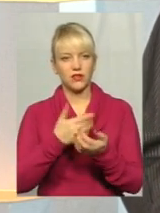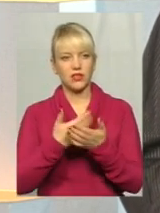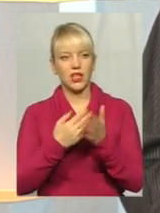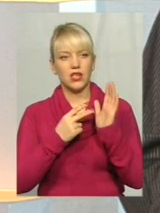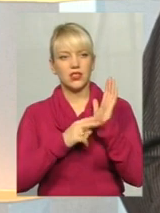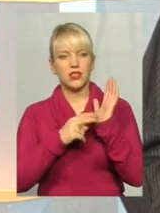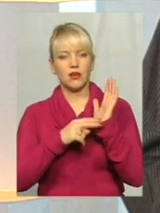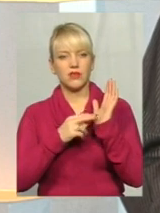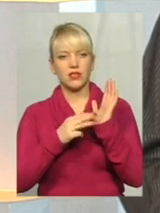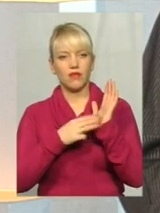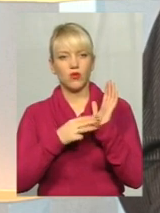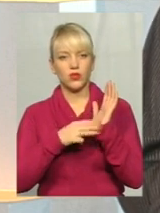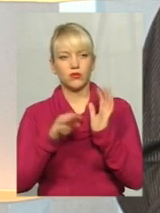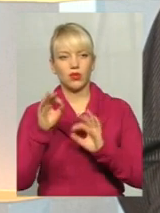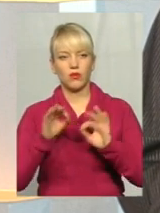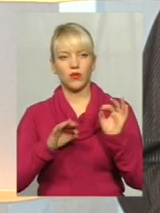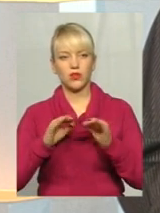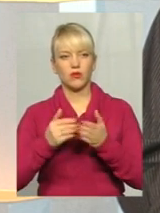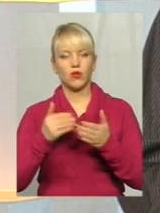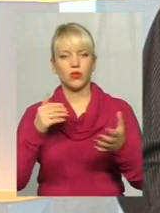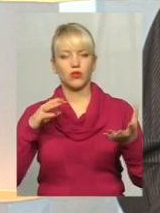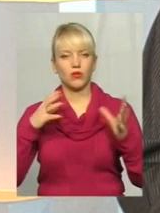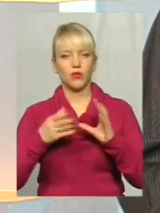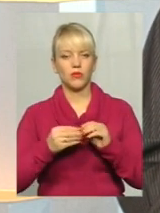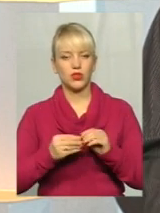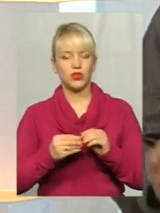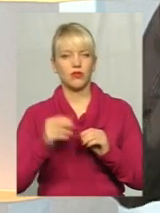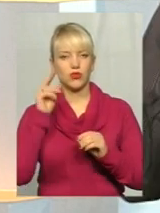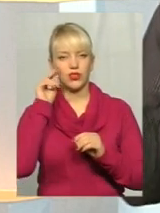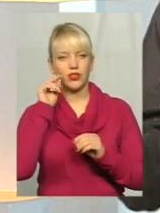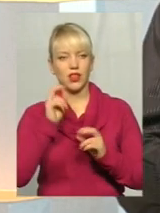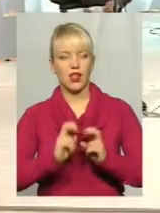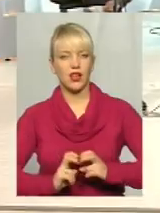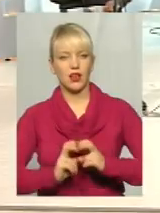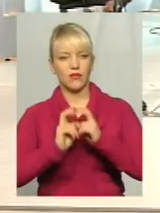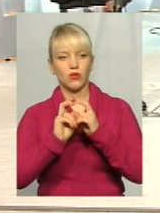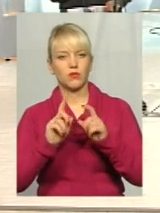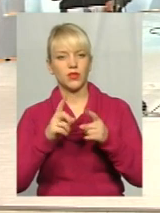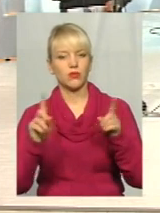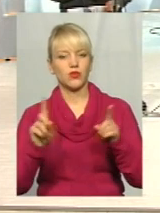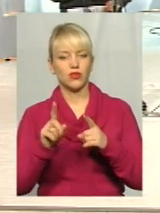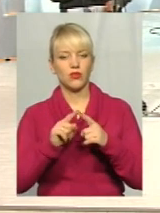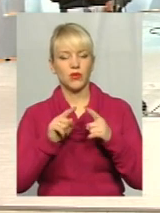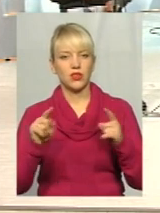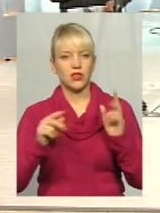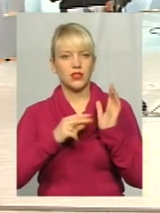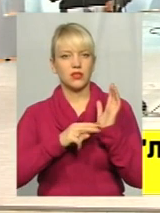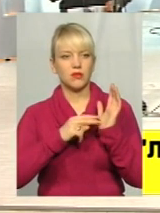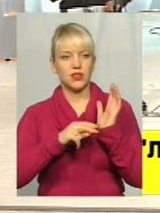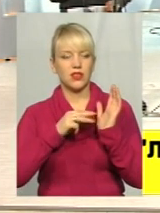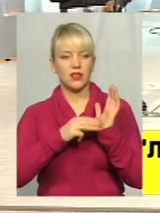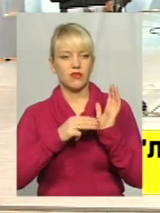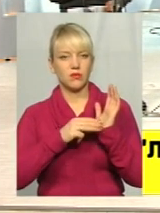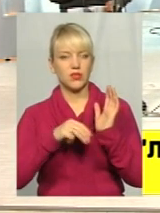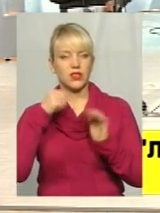-80% от общего числа ліфтів. Тому що, в період 70-80